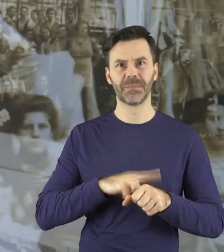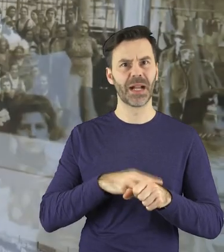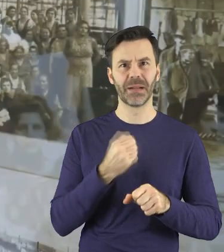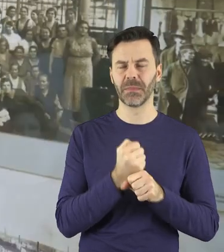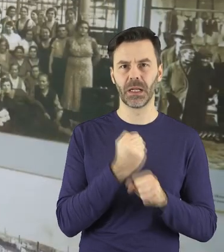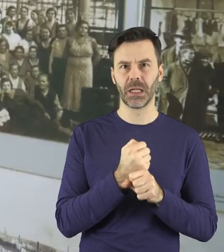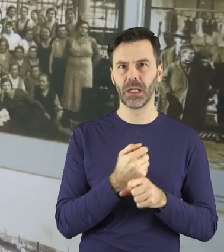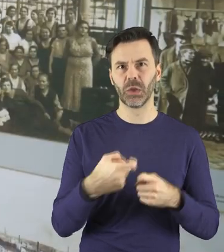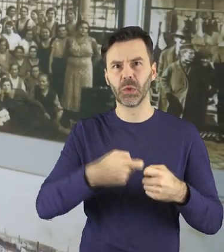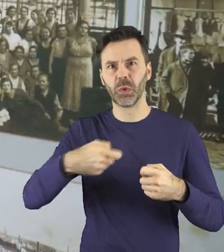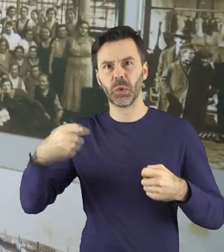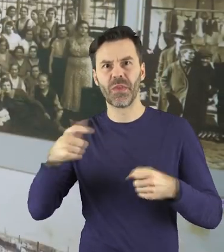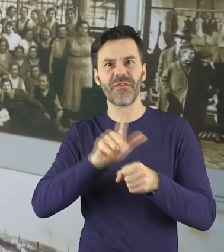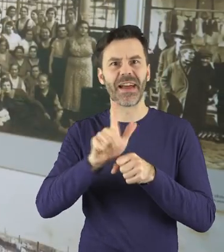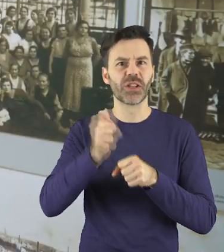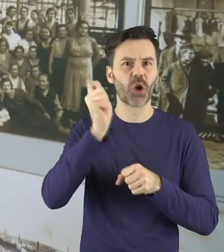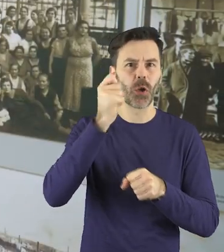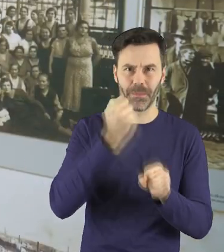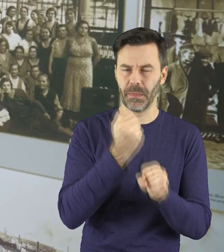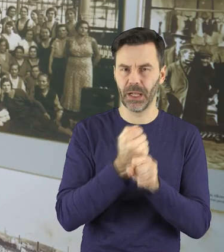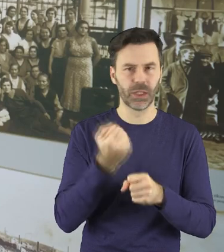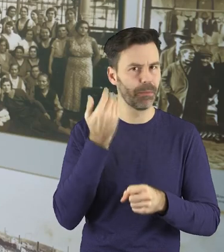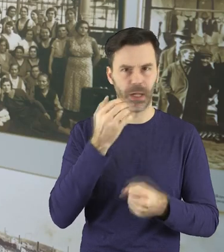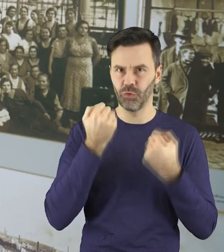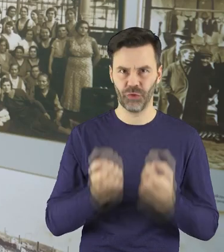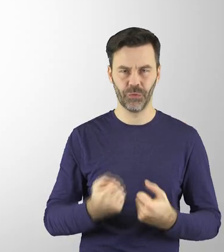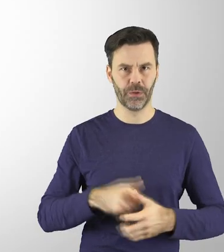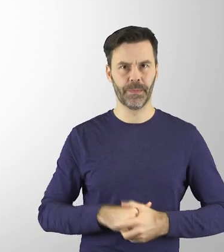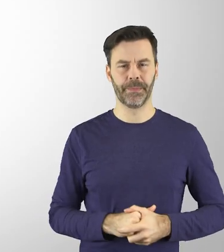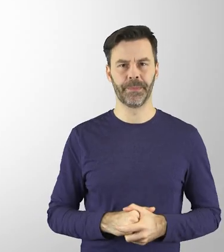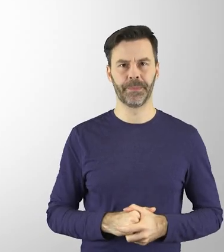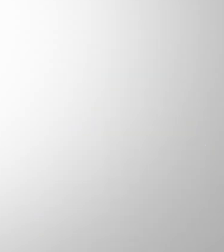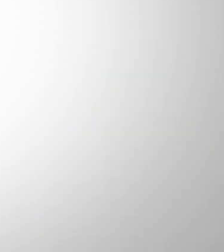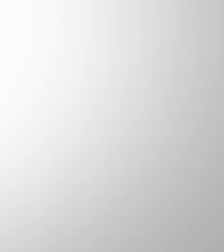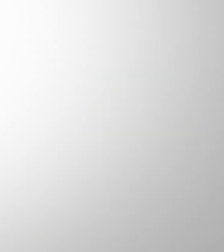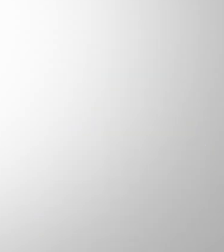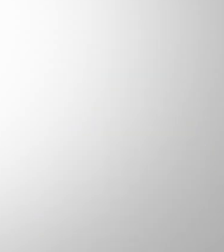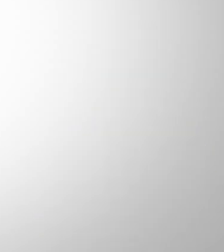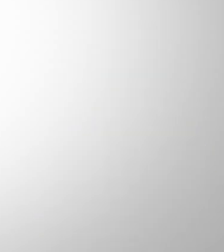pracy był również wydłużony, często nawet do 12 godzin w ciągu doby.